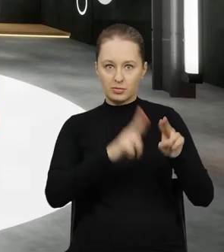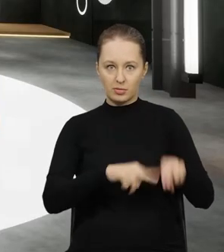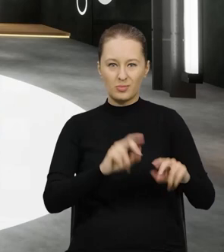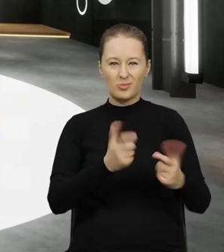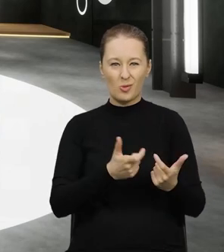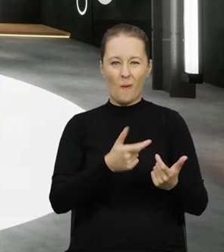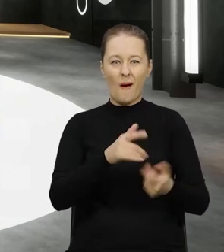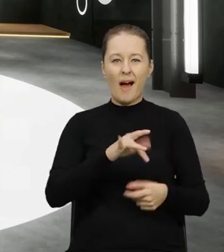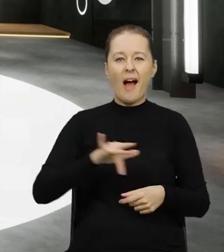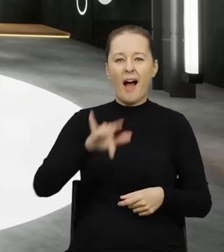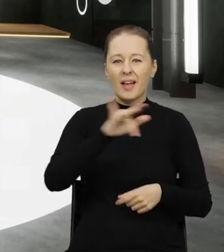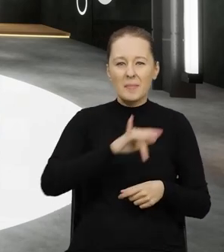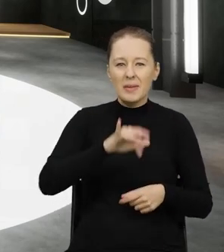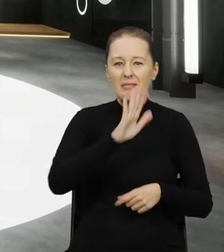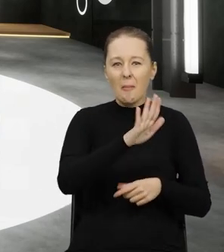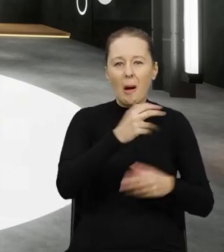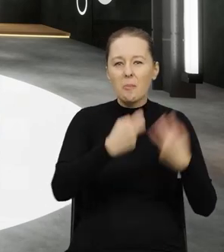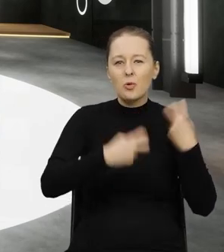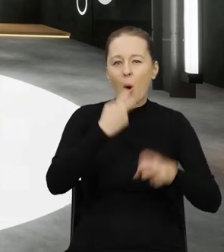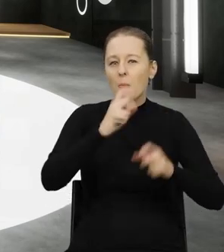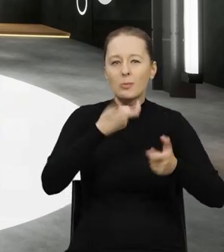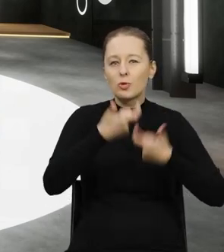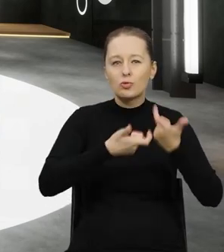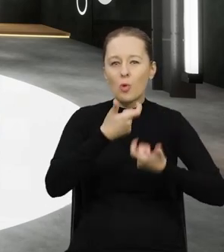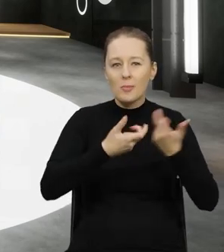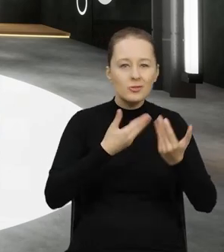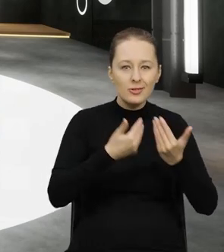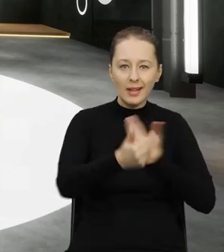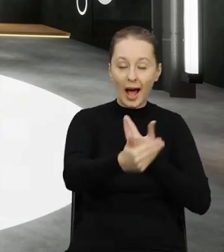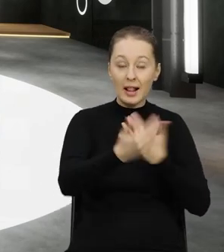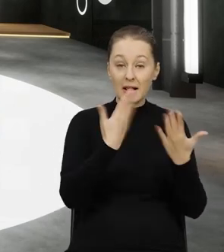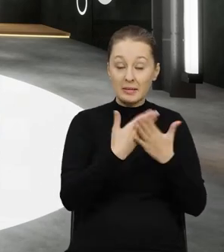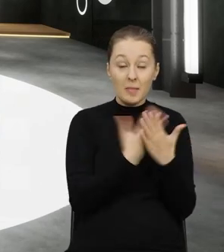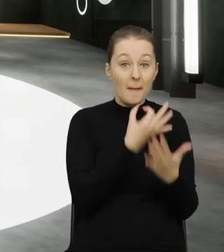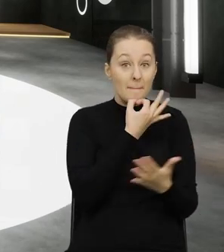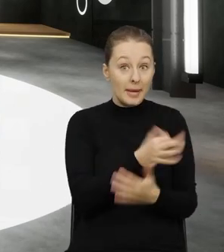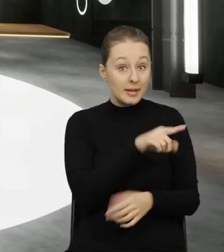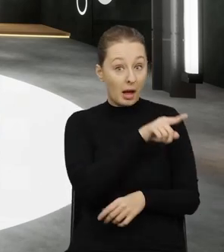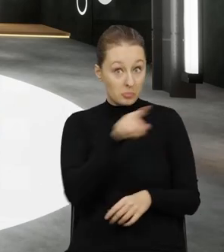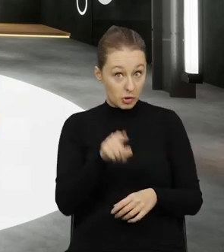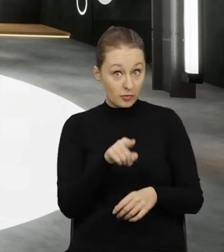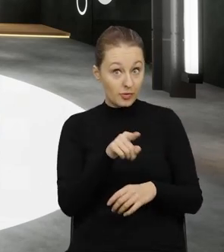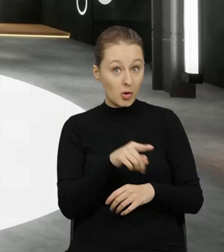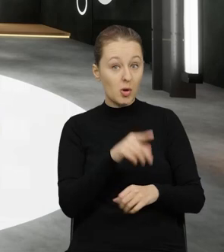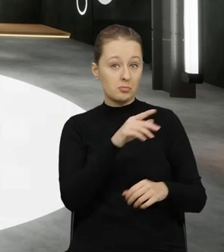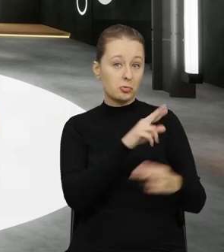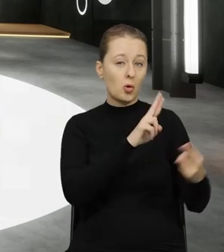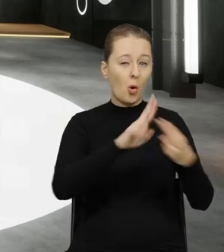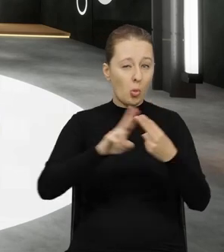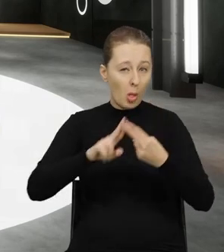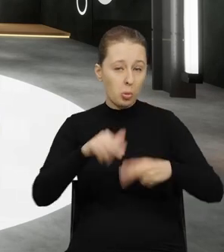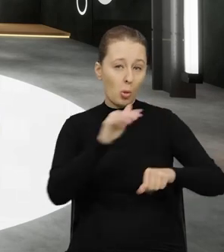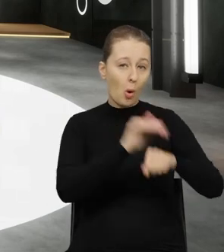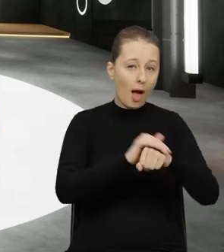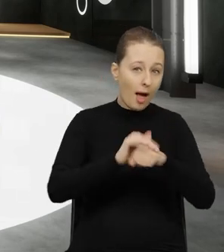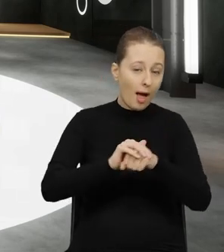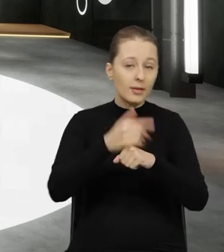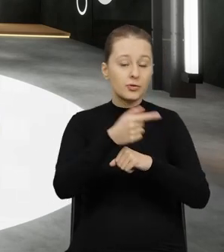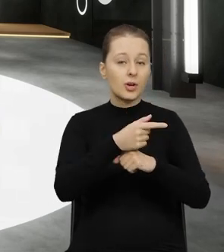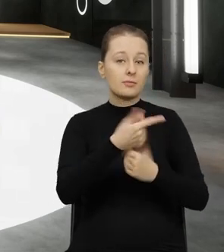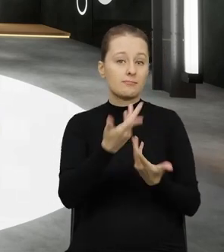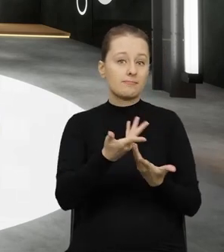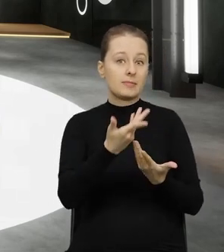potem to gminy mają problem, co z tymi odpadami zrobić. Stąd moje pytanie, czy państwo uzgadniacie wydawanie tych zezwoleń